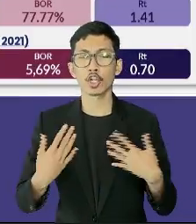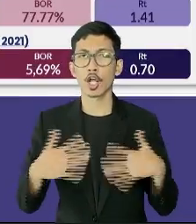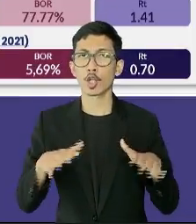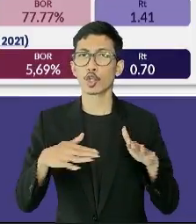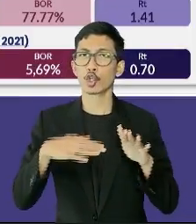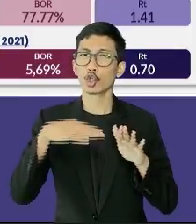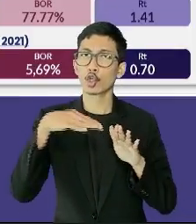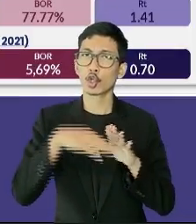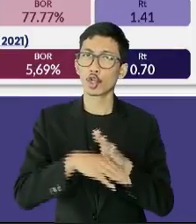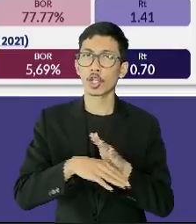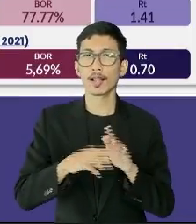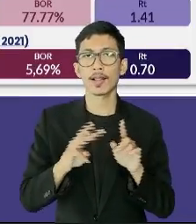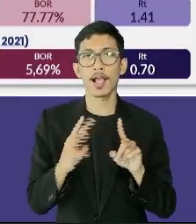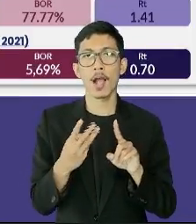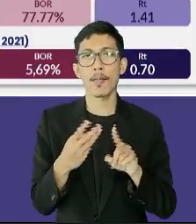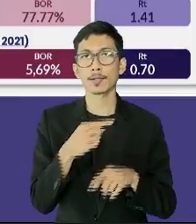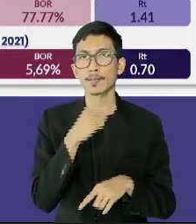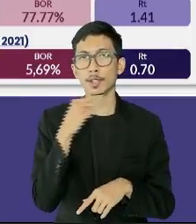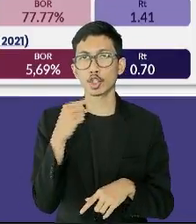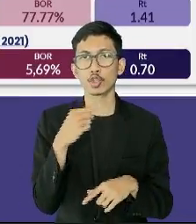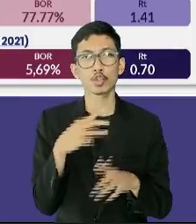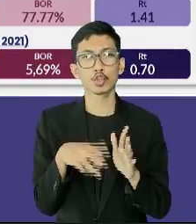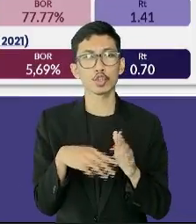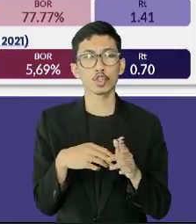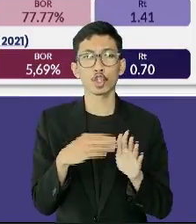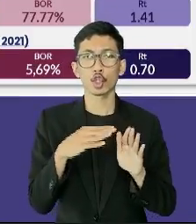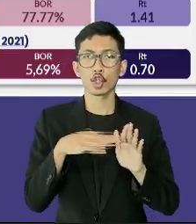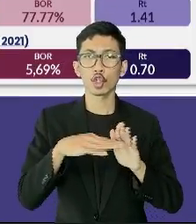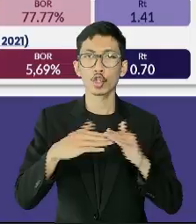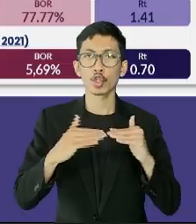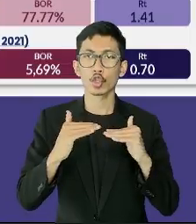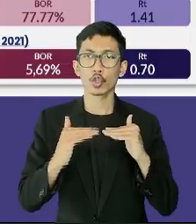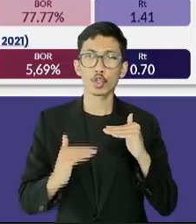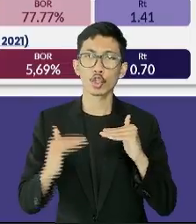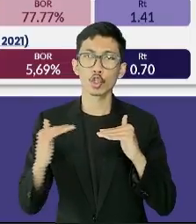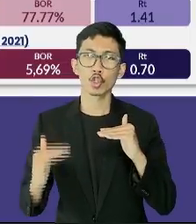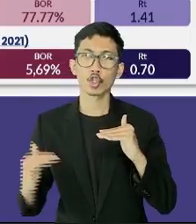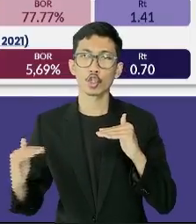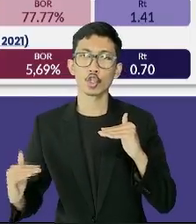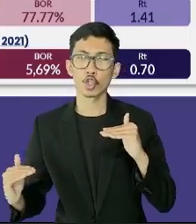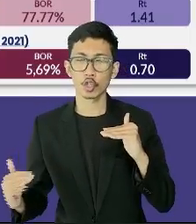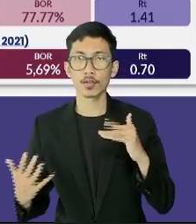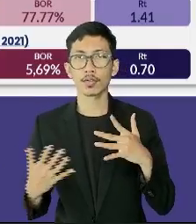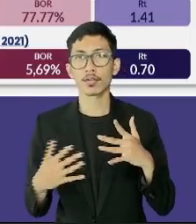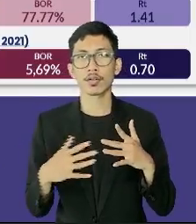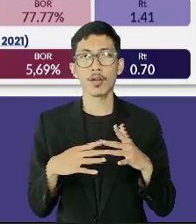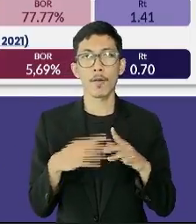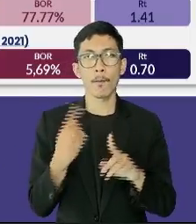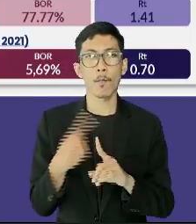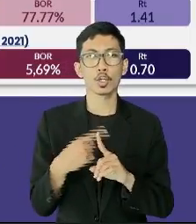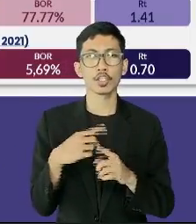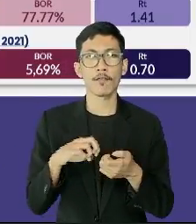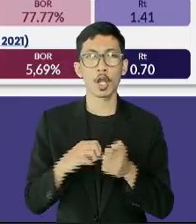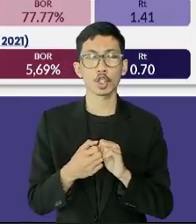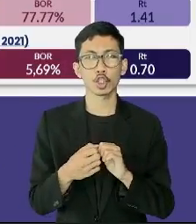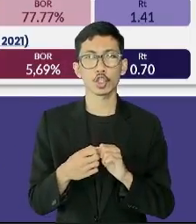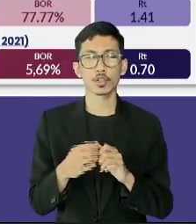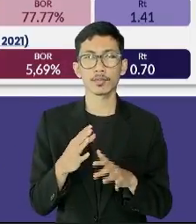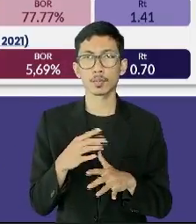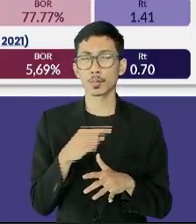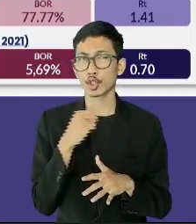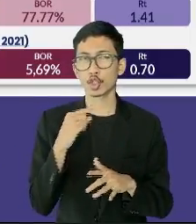selama 13 minggu berturut-turut sejak lonjakan kedua. Kasus positif mingguan pertanggal 17